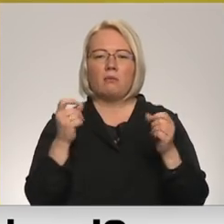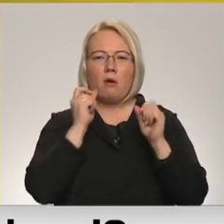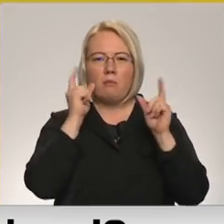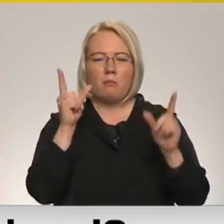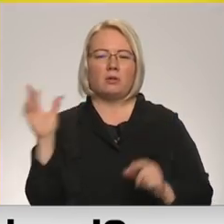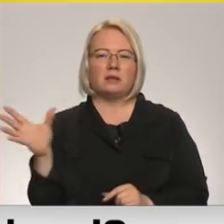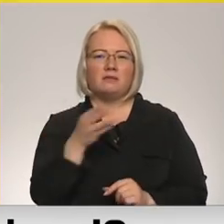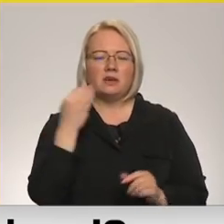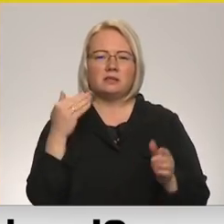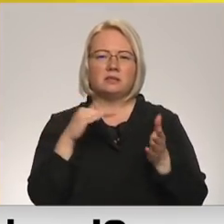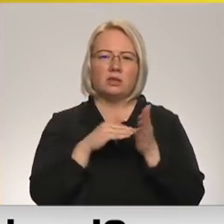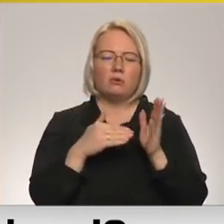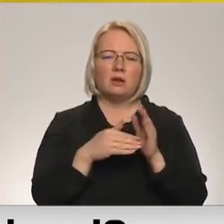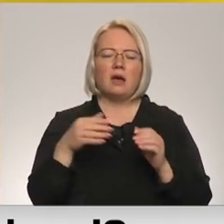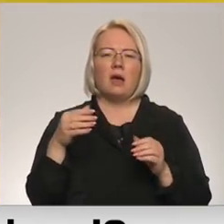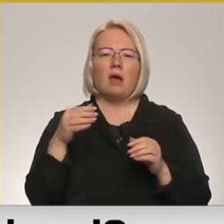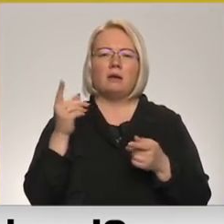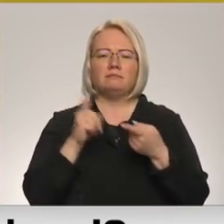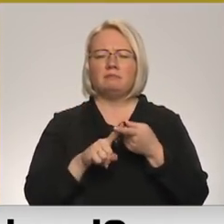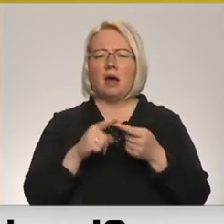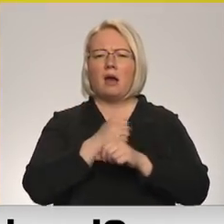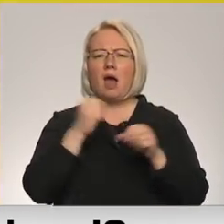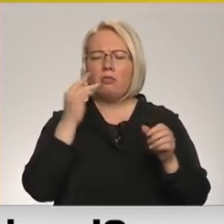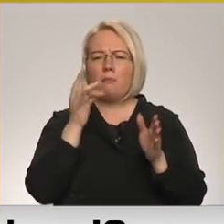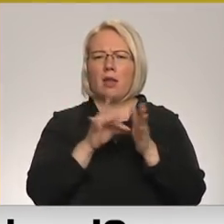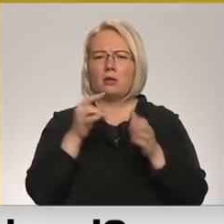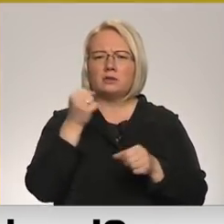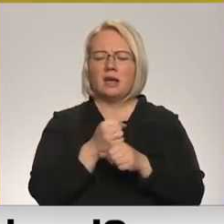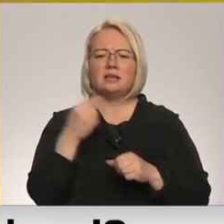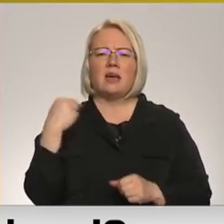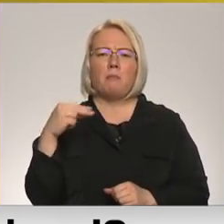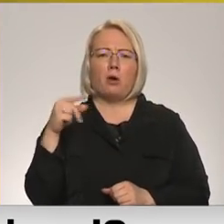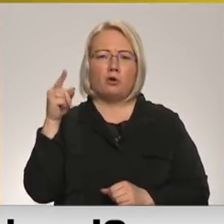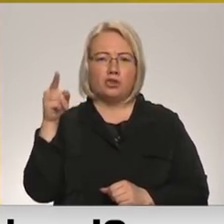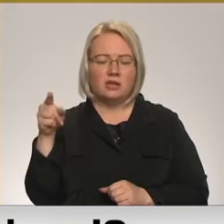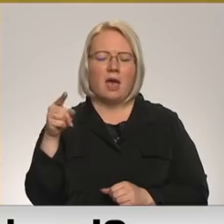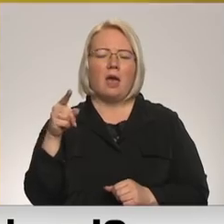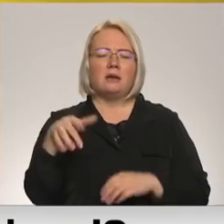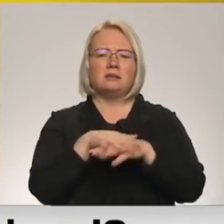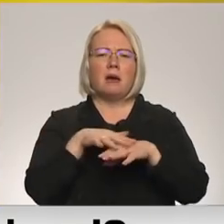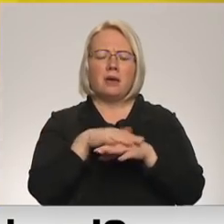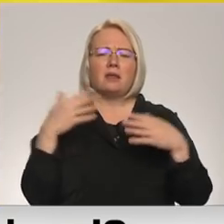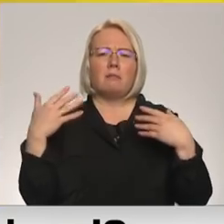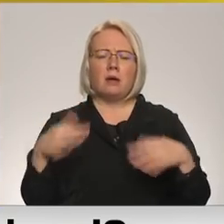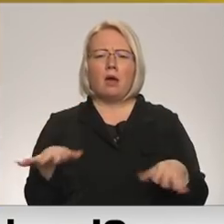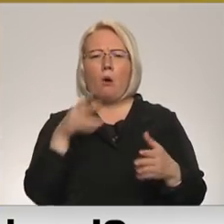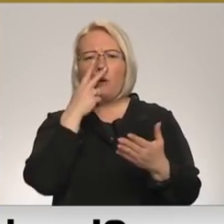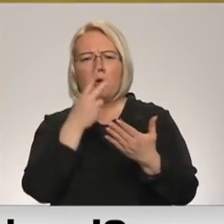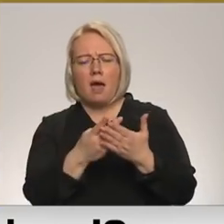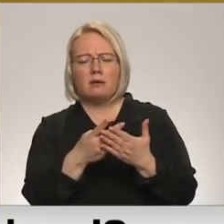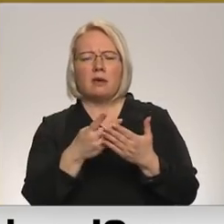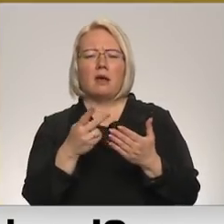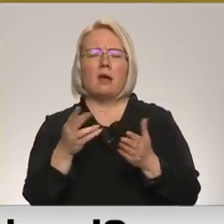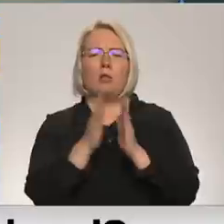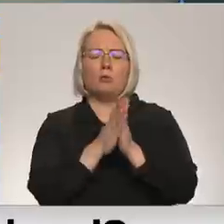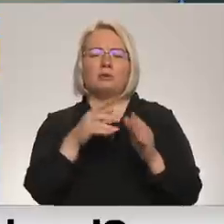šīs situācijas apurījušas ātoma elektrostacijā. Starptautiskā savierība jau ir reaģējusi daudz, aicinot krivijai pārtrauti